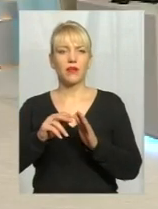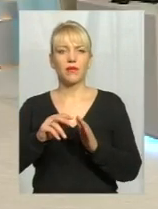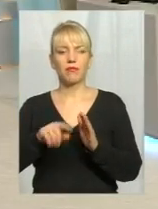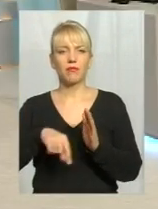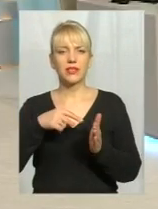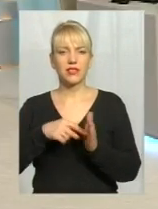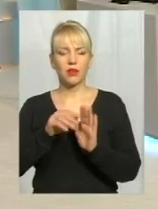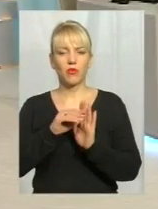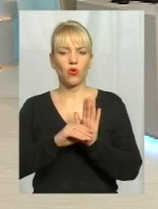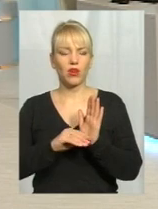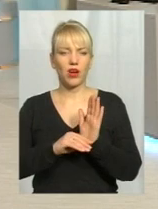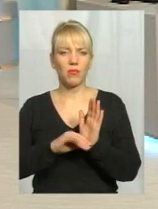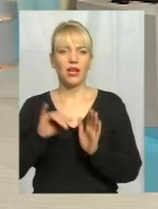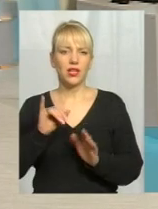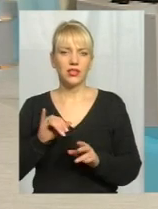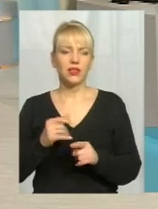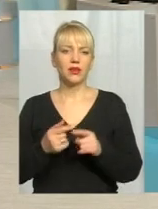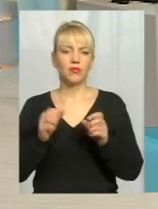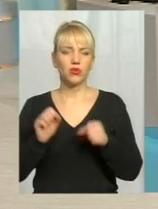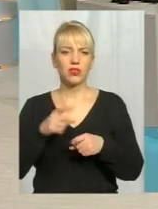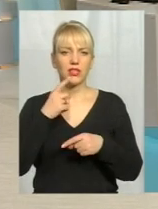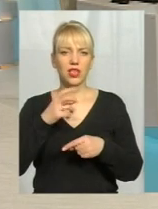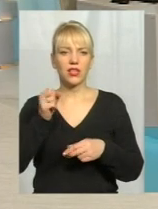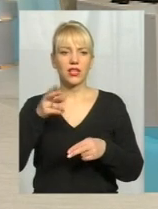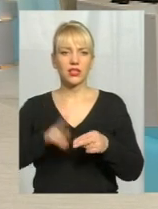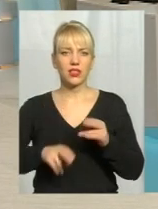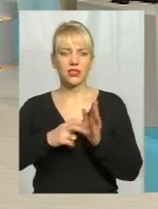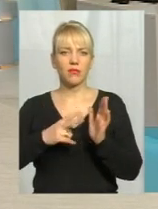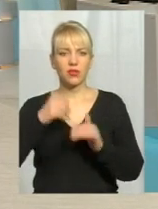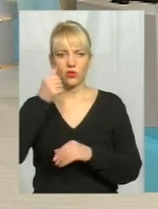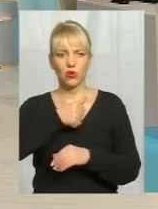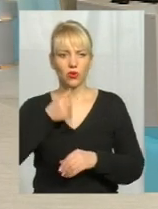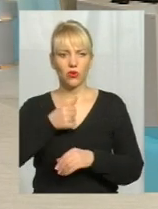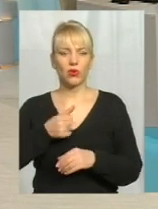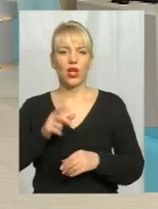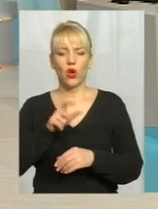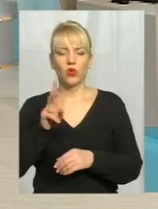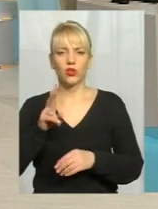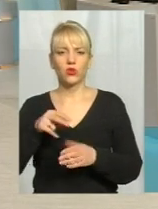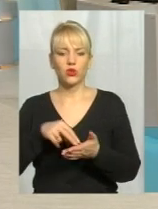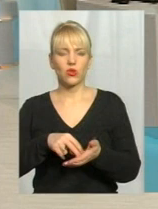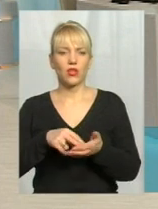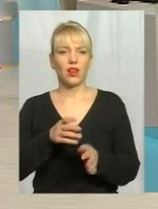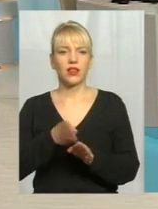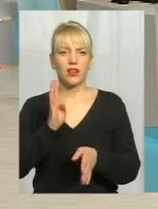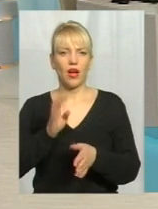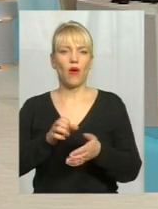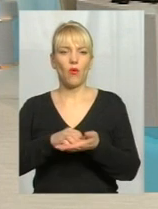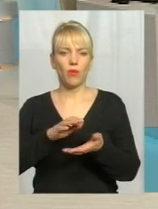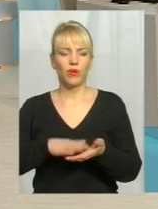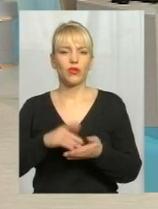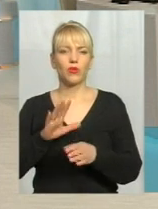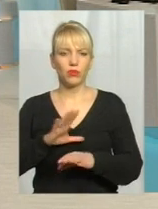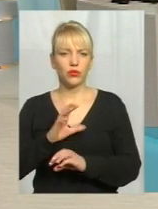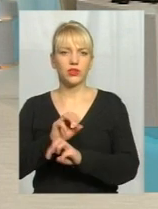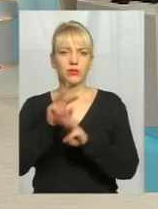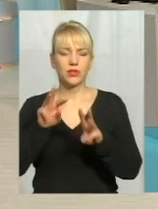рівні. І фактично можна сказати, що на кінець 2017 року ті особи, які стояли на обліку, вони були забезпечені. В цьому році, я думаю,